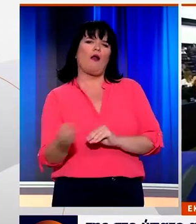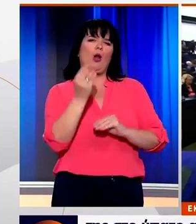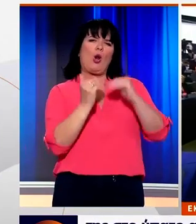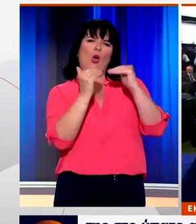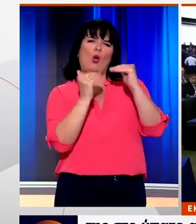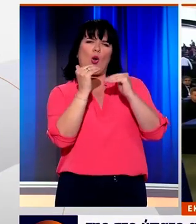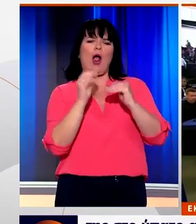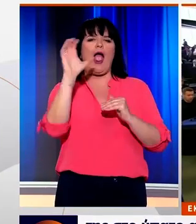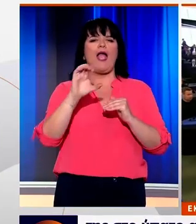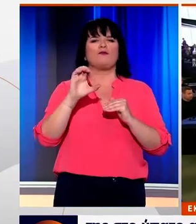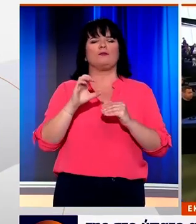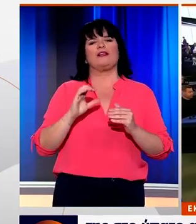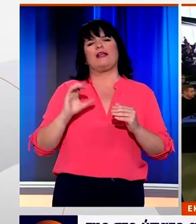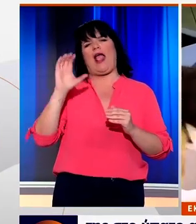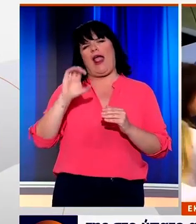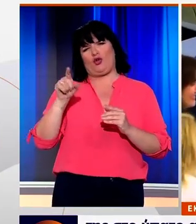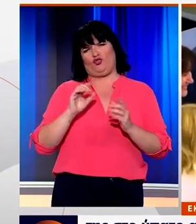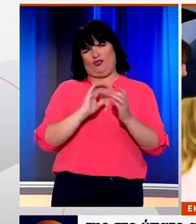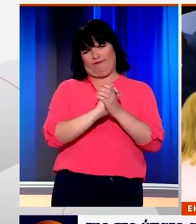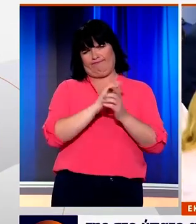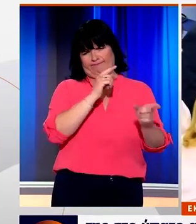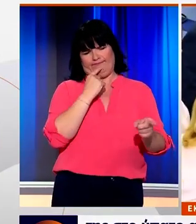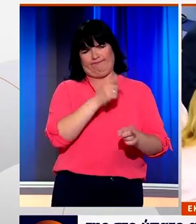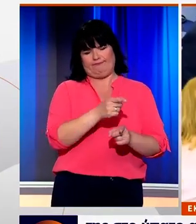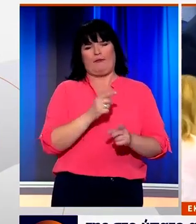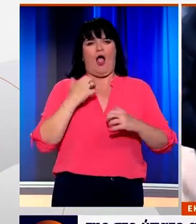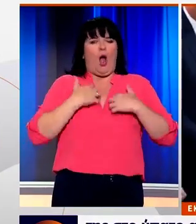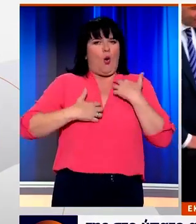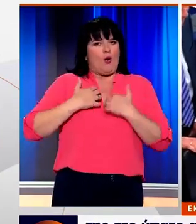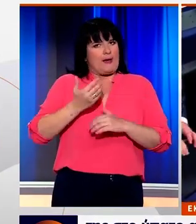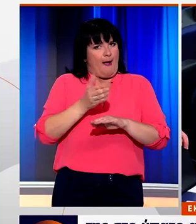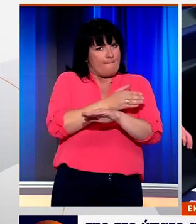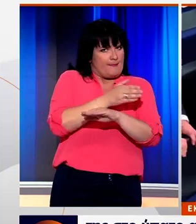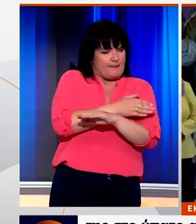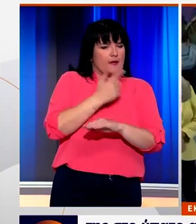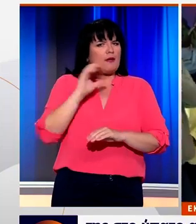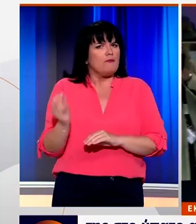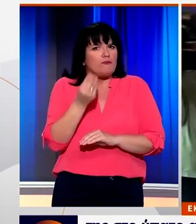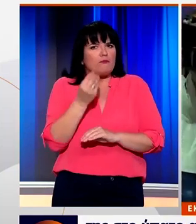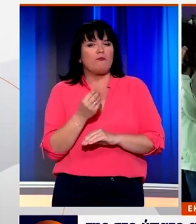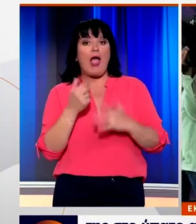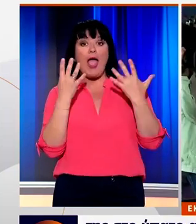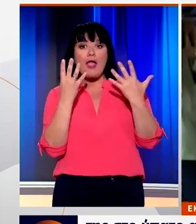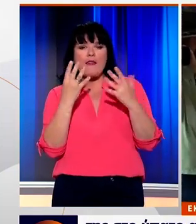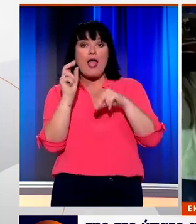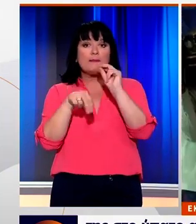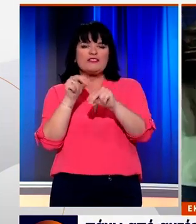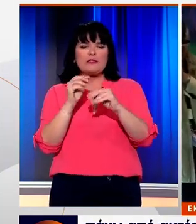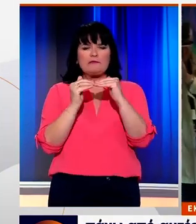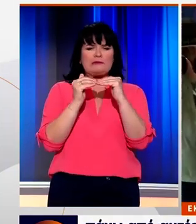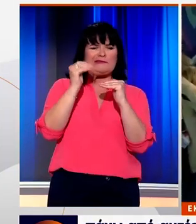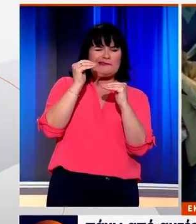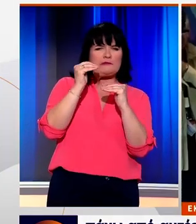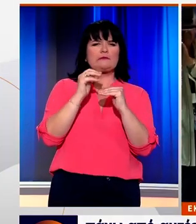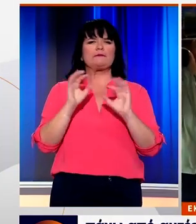στο ύπατο αξίωμα της Ευρωπαϊκής Ένωσης. Είχε προηγηθεί ένα θρίλερ, καθώς η Λάιεν εξελέγει με μόλις εννέα ψήφους πάνω